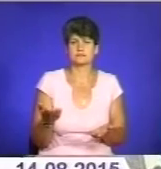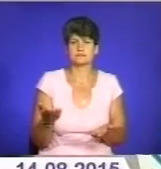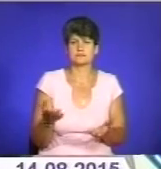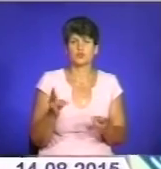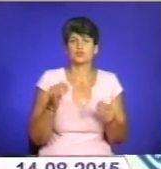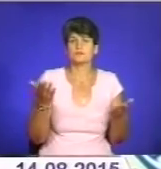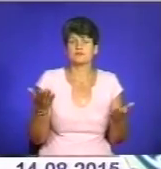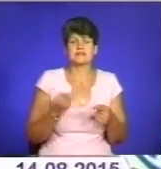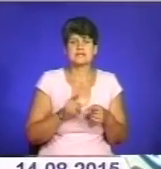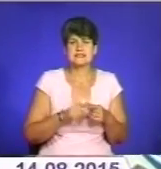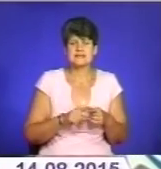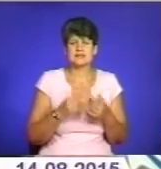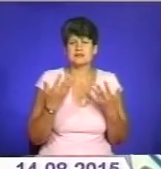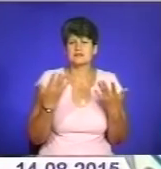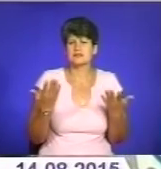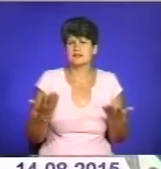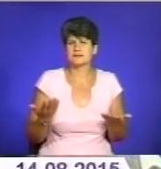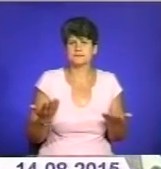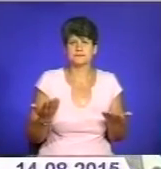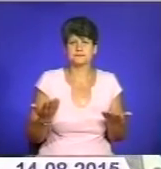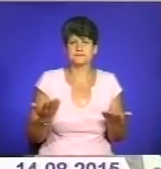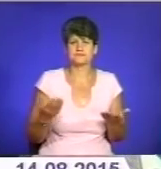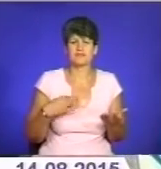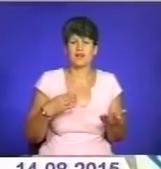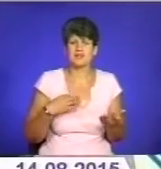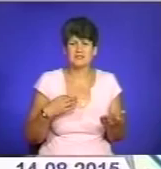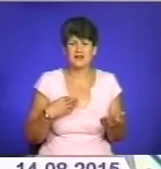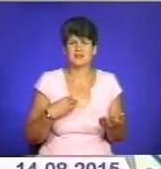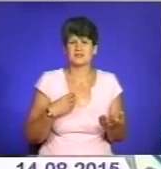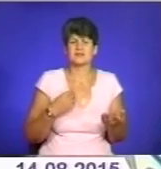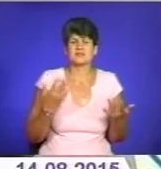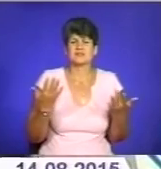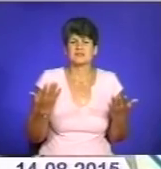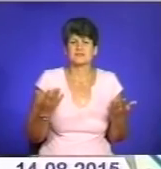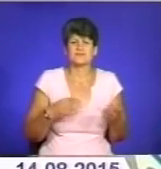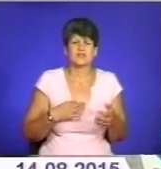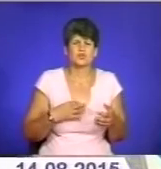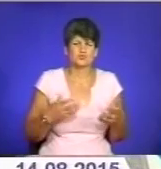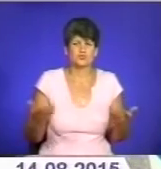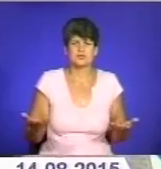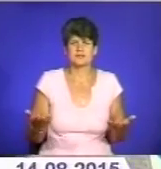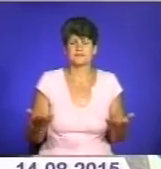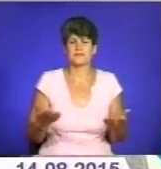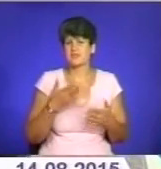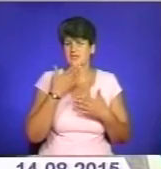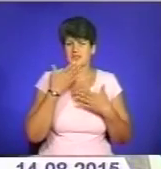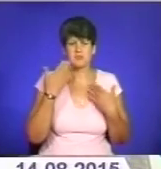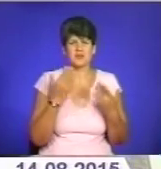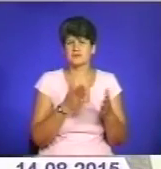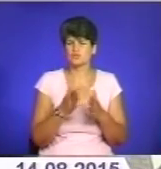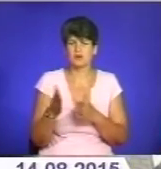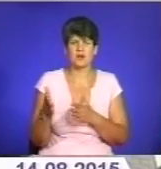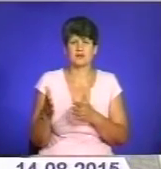Просто-напросто це настільки халатність і настільки байдужість, і немає в ній порядку.